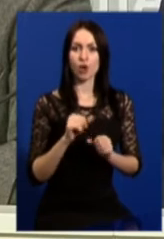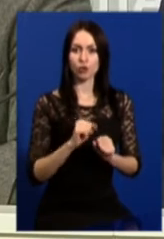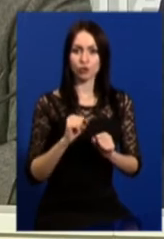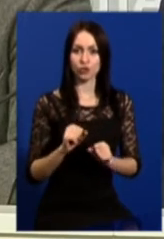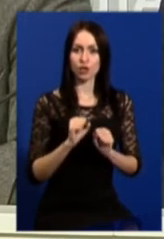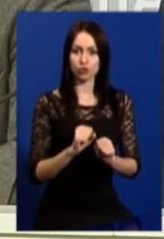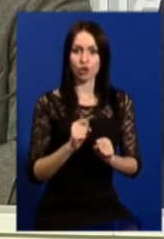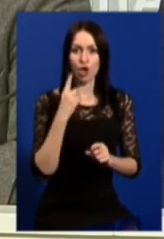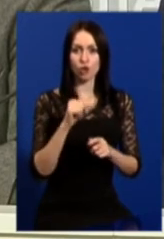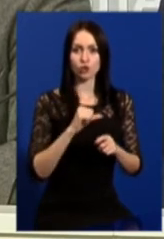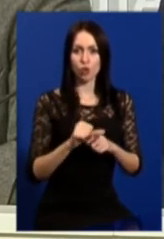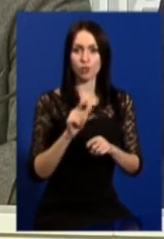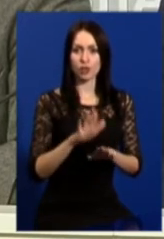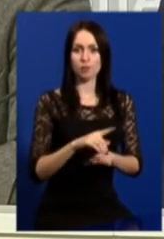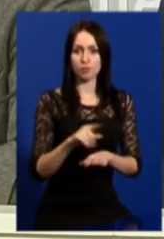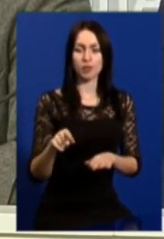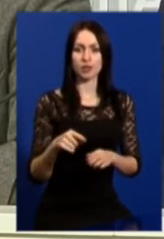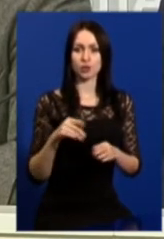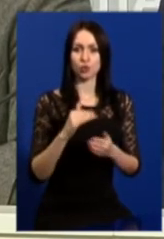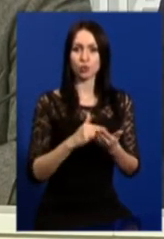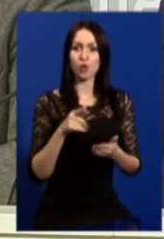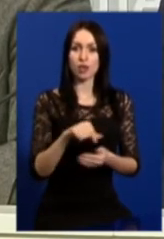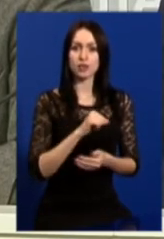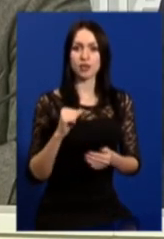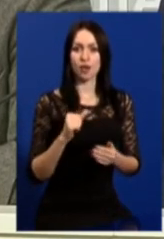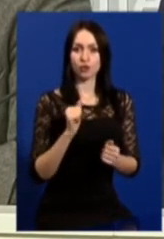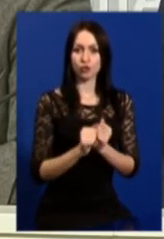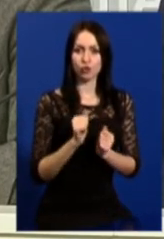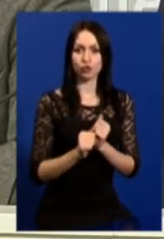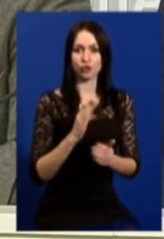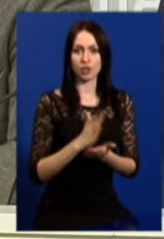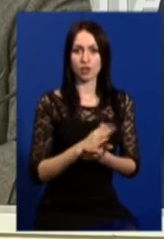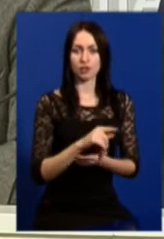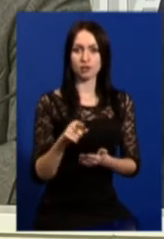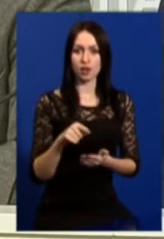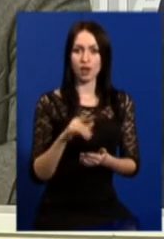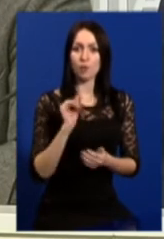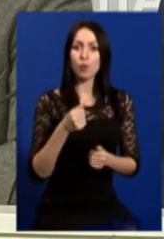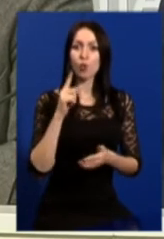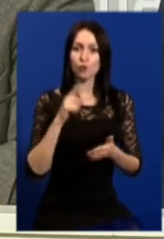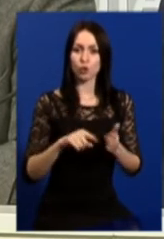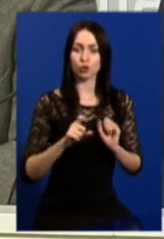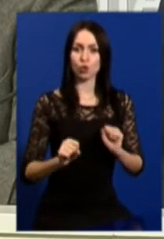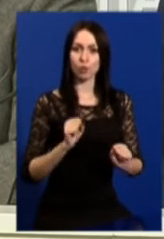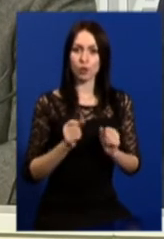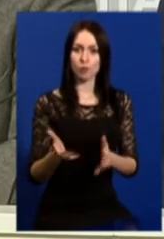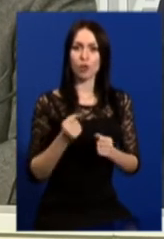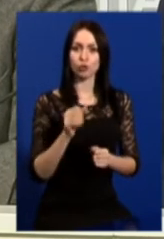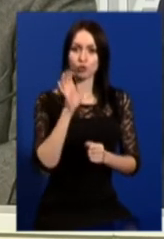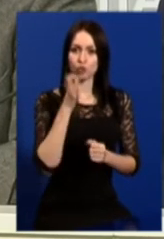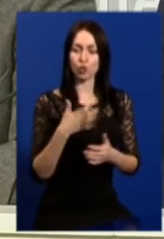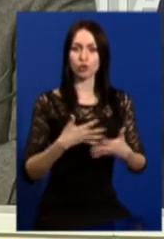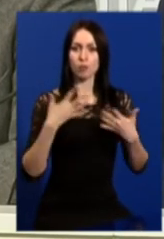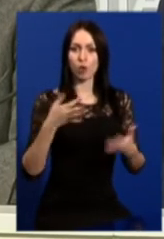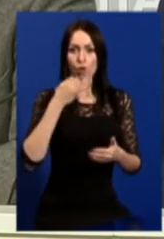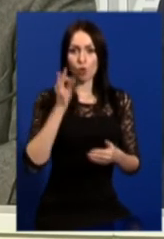особливо об'єктів критичної інфраструктури. Вони найчастіше є цілью диверсійних структур. Можу запевнити, що управління отримало серйозний масштабний